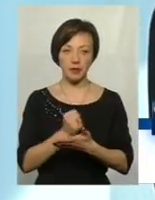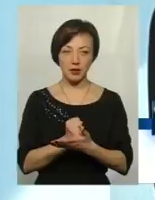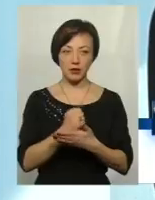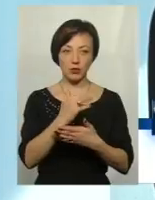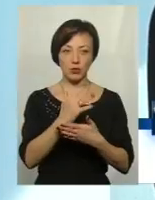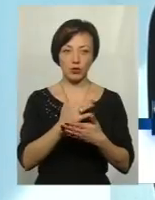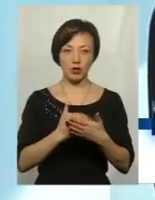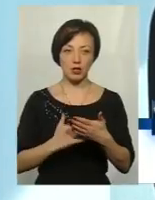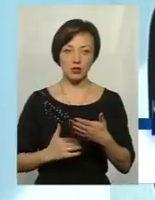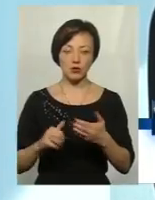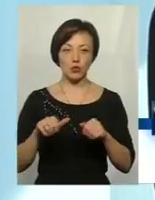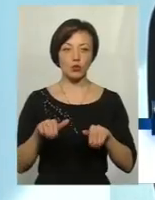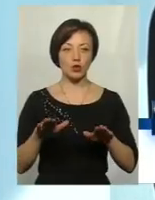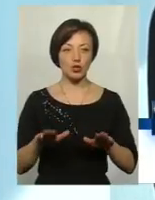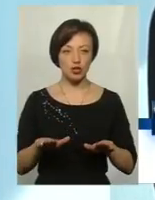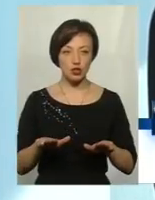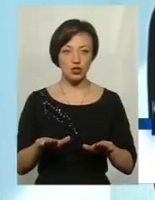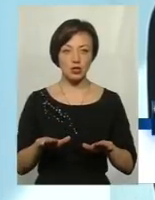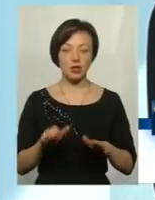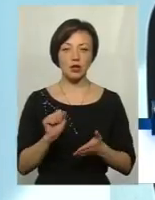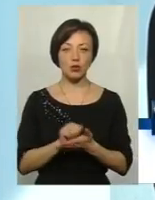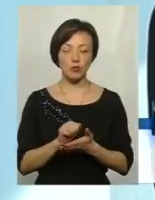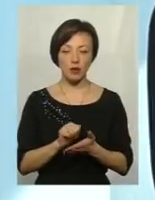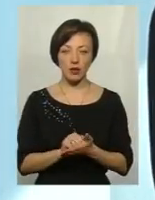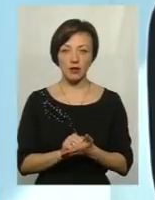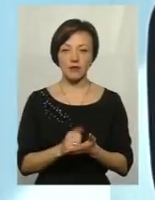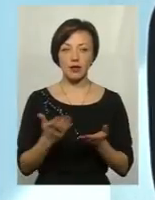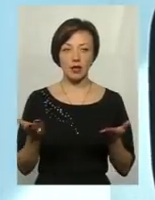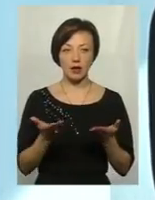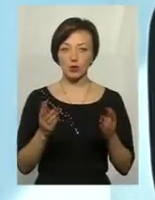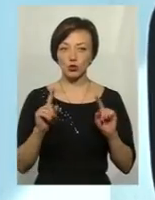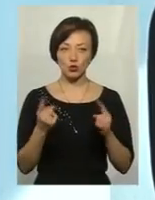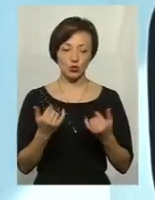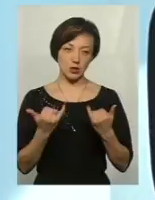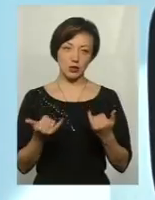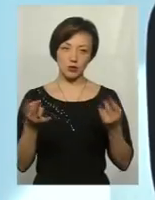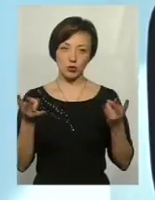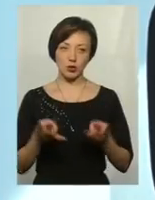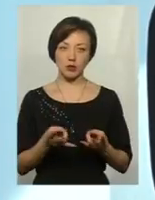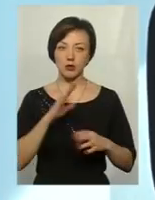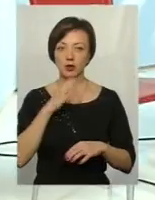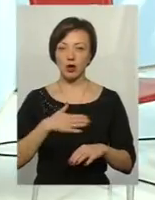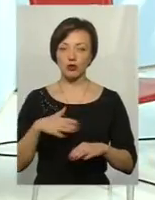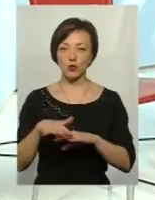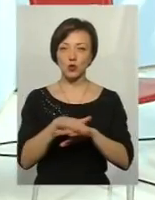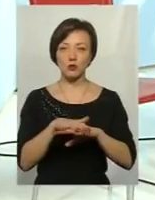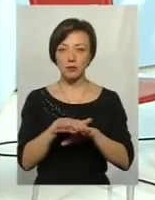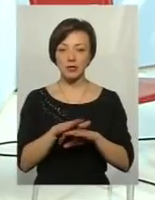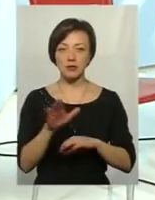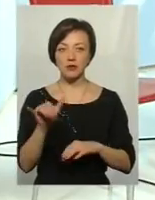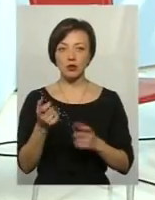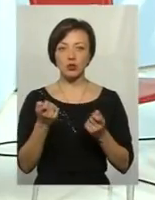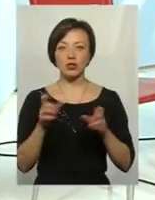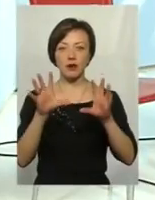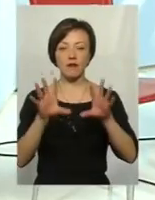тих рішень і тих актів, які дуже зараз потрібні нашому суспільству, і які трошки